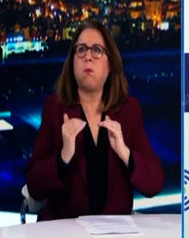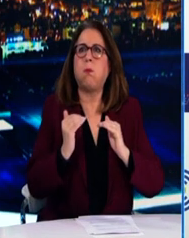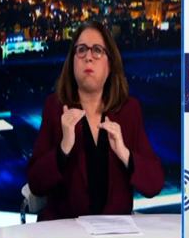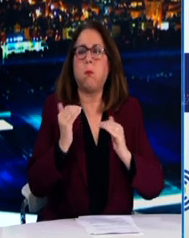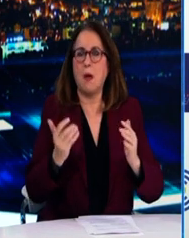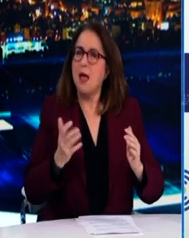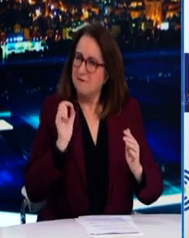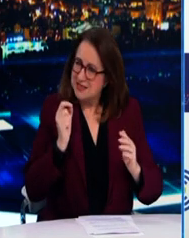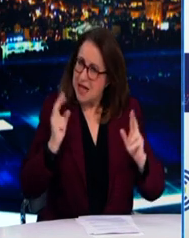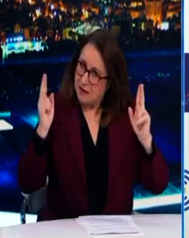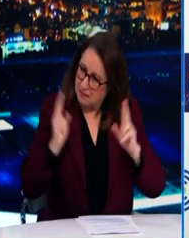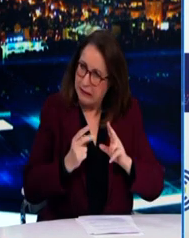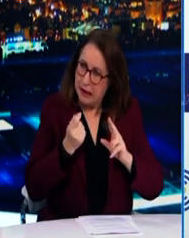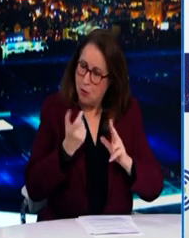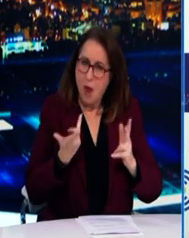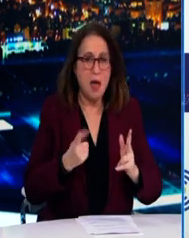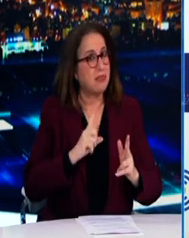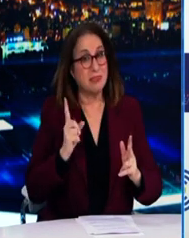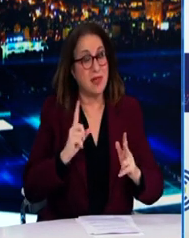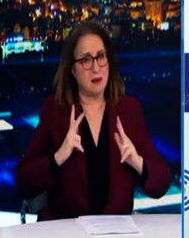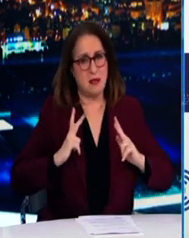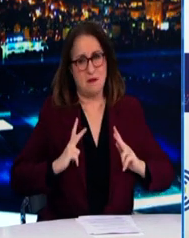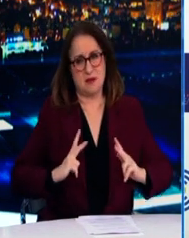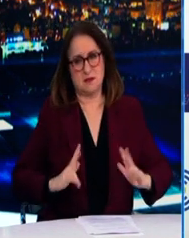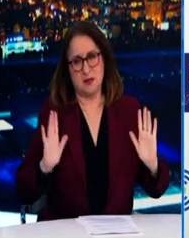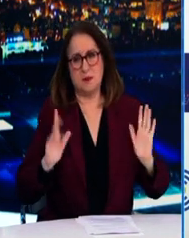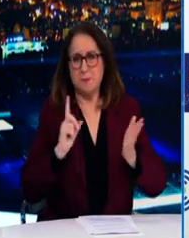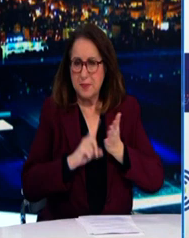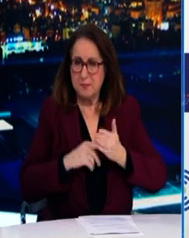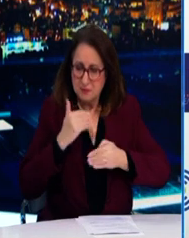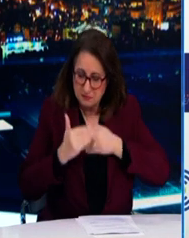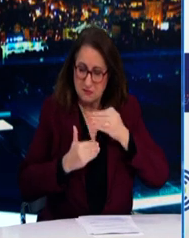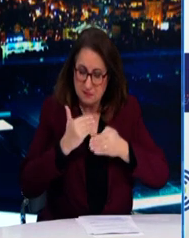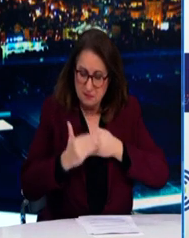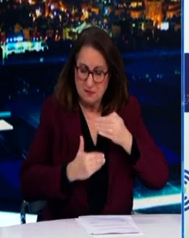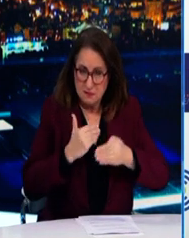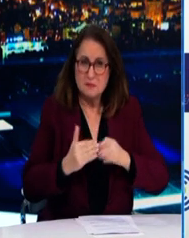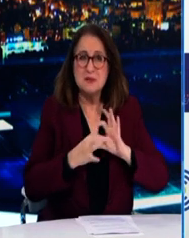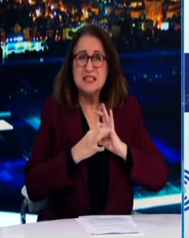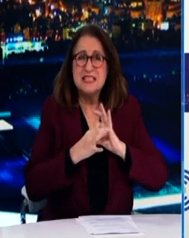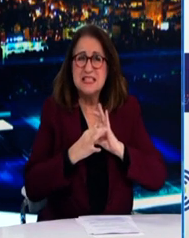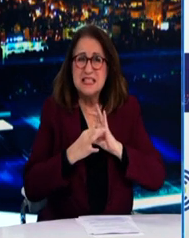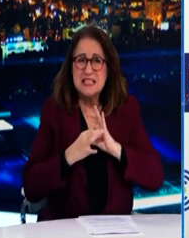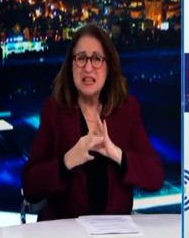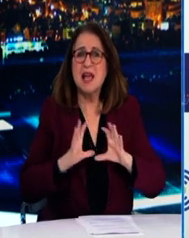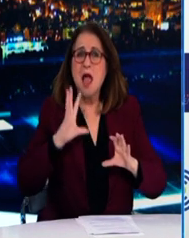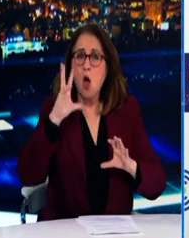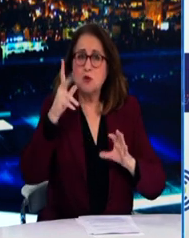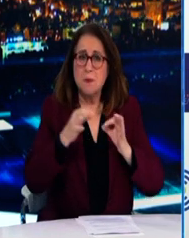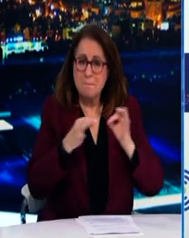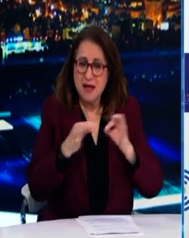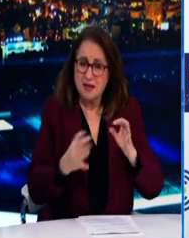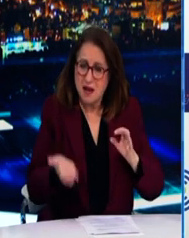του υγικού φορτίου, όμως θα πρέπει να συνεχιστεί με τους ίδιους ρυθμούς, έτσι ώστε να μπορέσουμε να προχωρήσουμε σύντομα σε άριστον πρόσφα των περιοριστικών μέτρων,